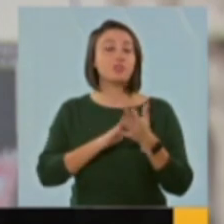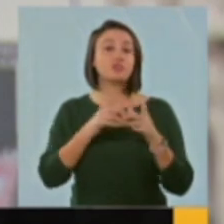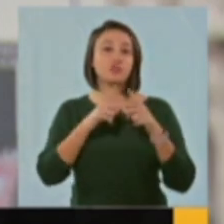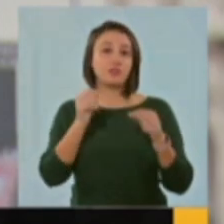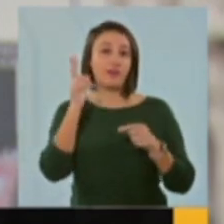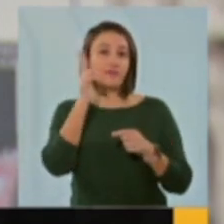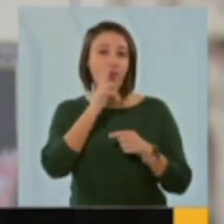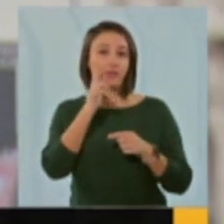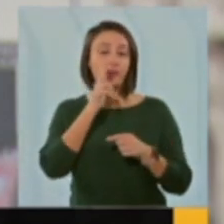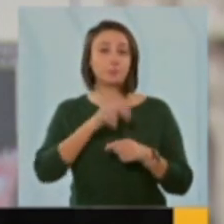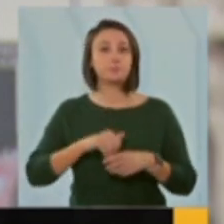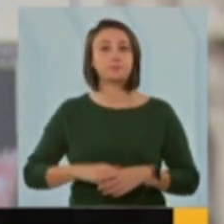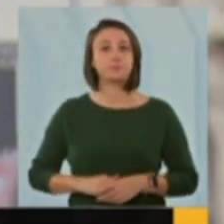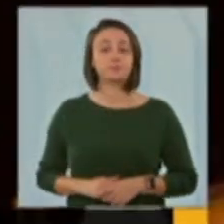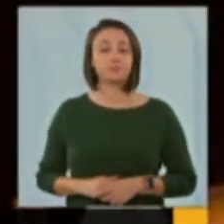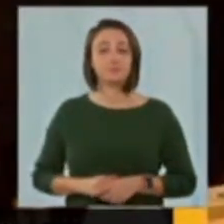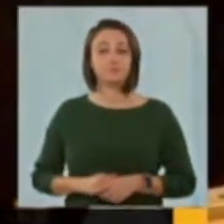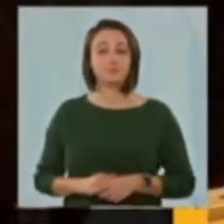certificatului verde.